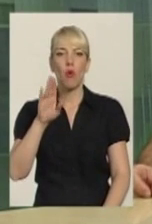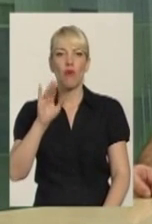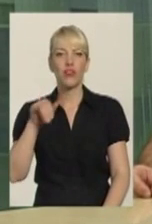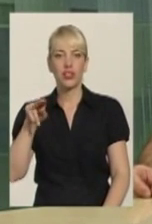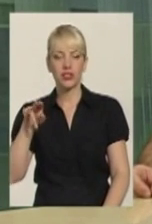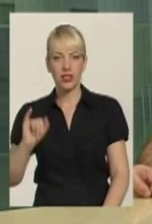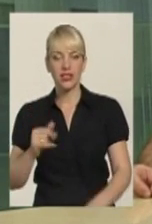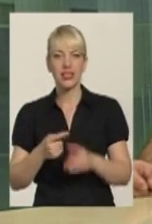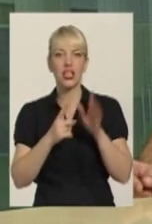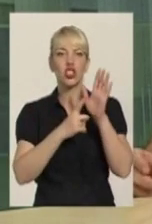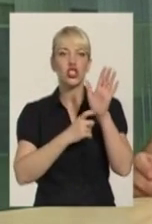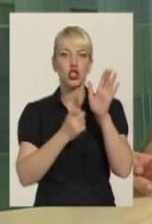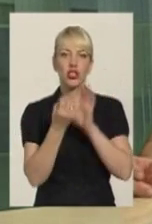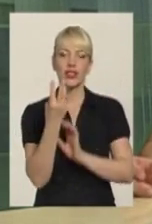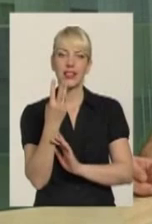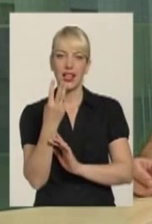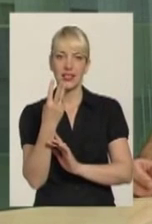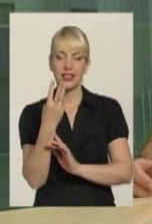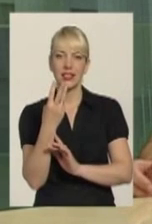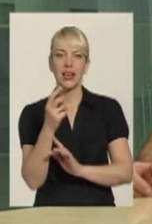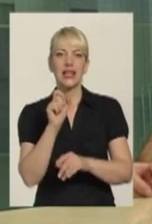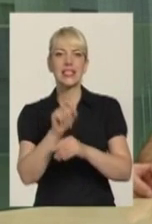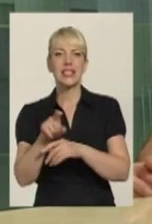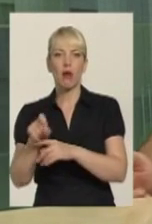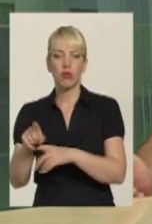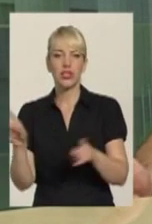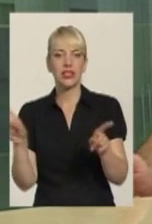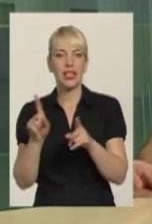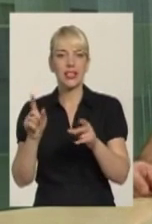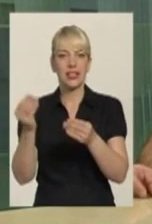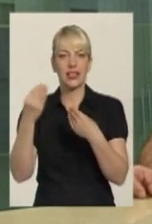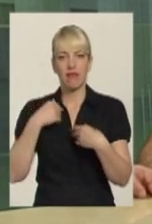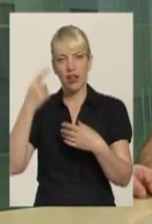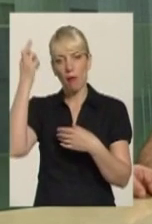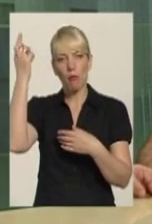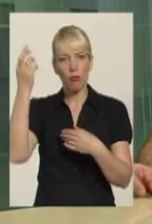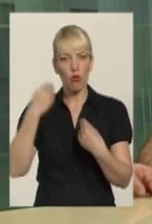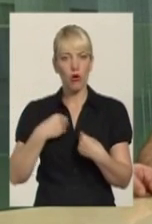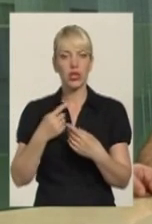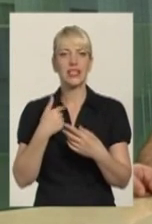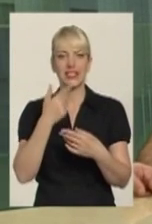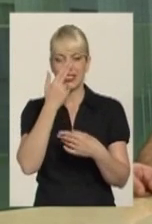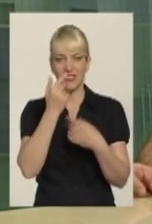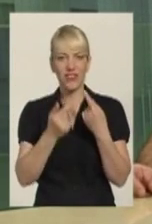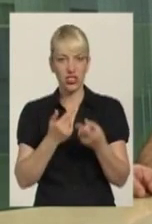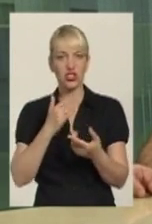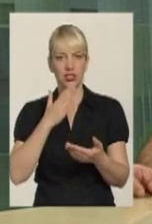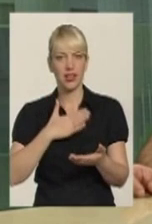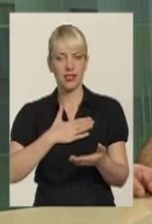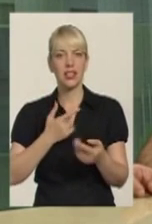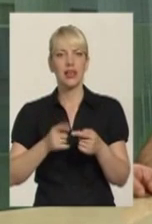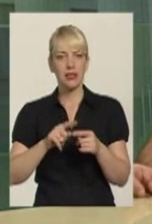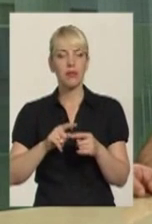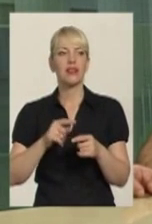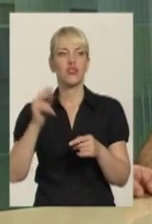які ми мусимо виконати і жити по тим звичаям, які нам предписані. І тому ми вивчаємо, звісно, мову.